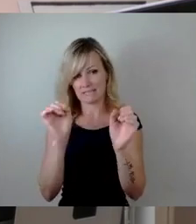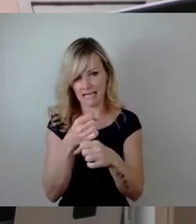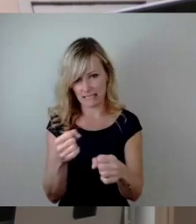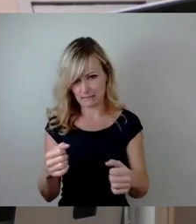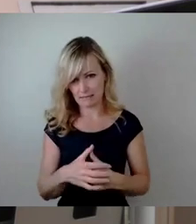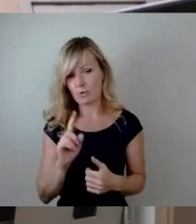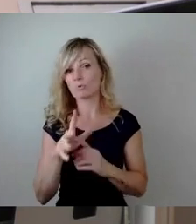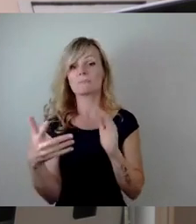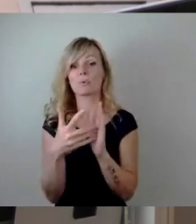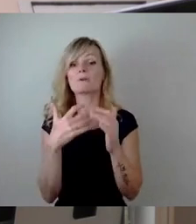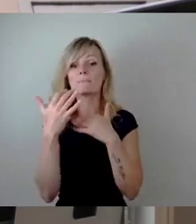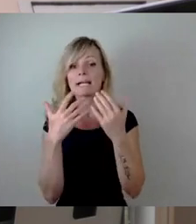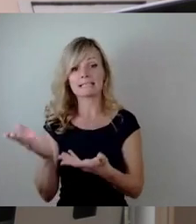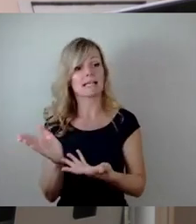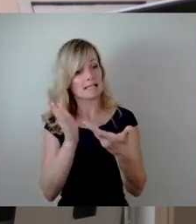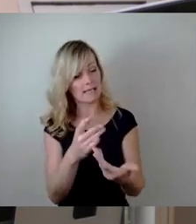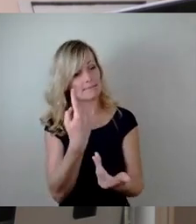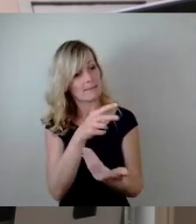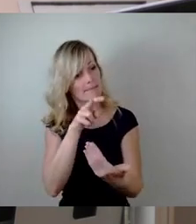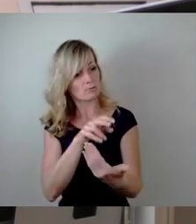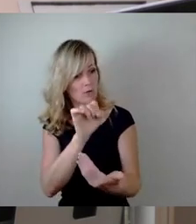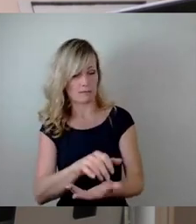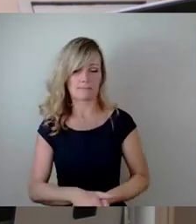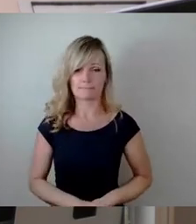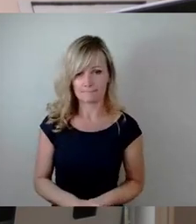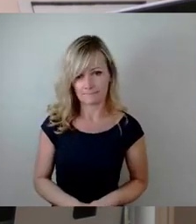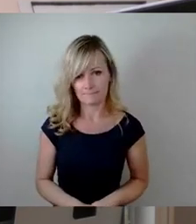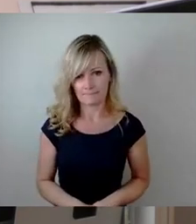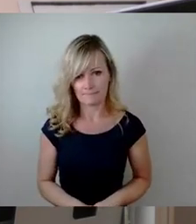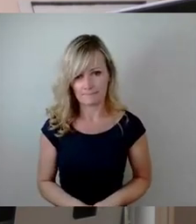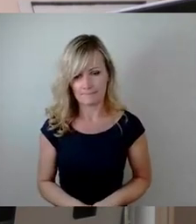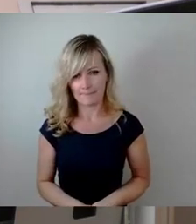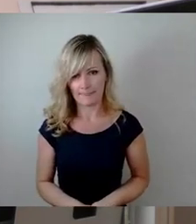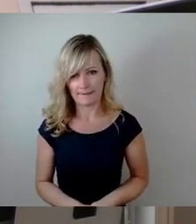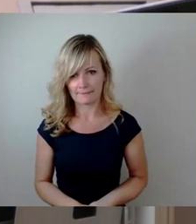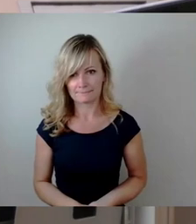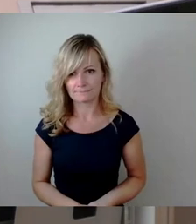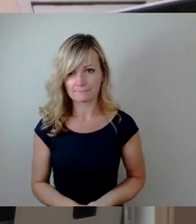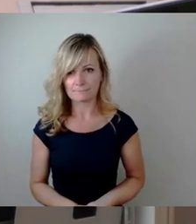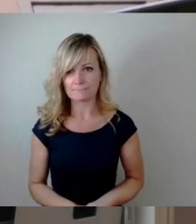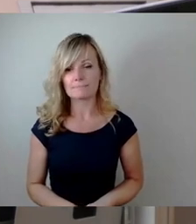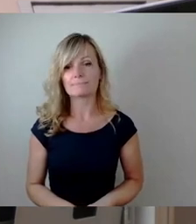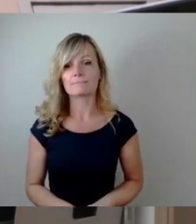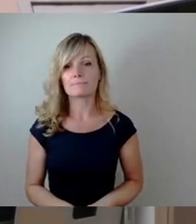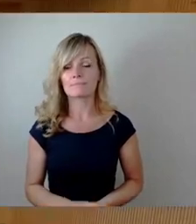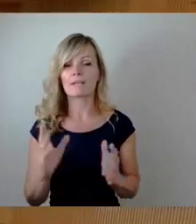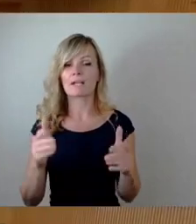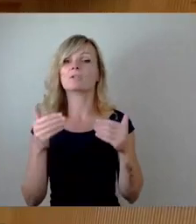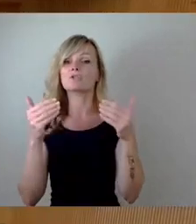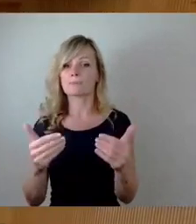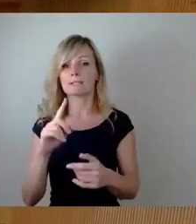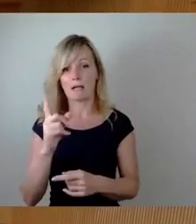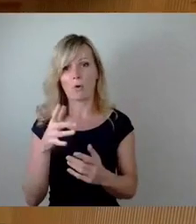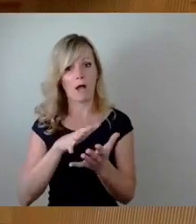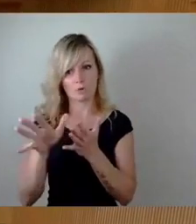einreichen, dann können Sie sich den anschauen. Genau. So, das werden wir natürlich auch alles dann später alles weiter auswerten, aber